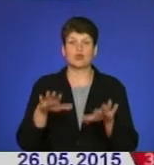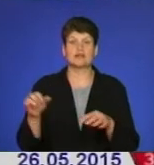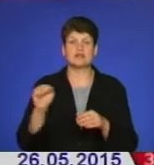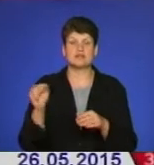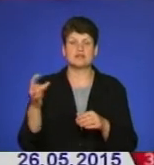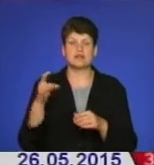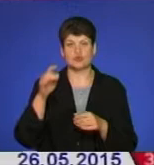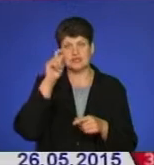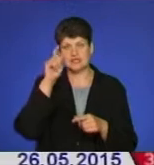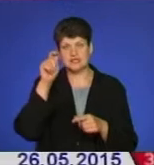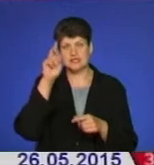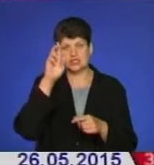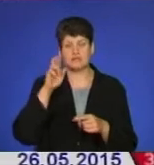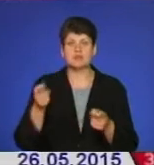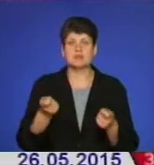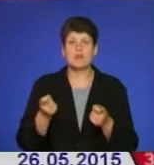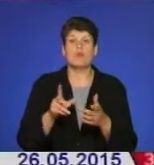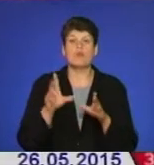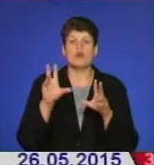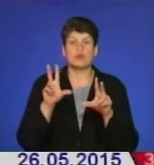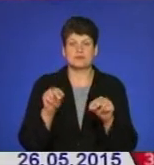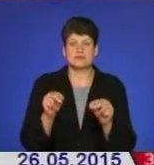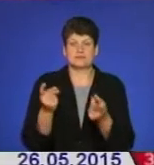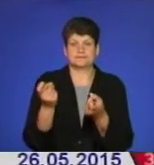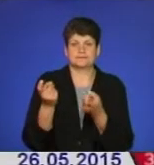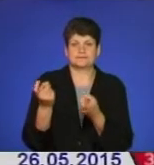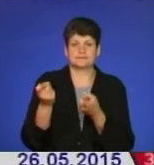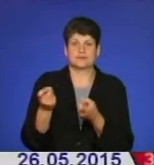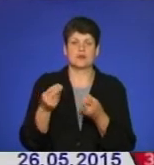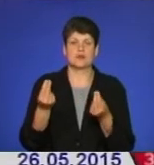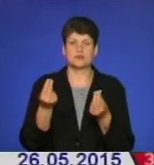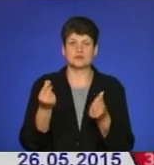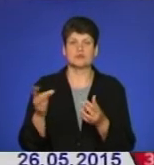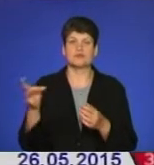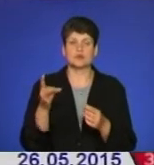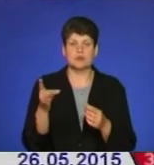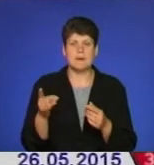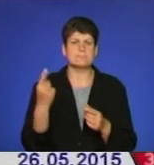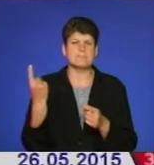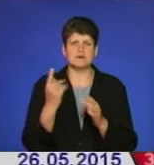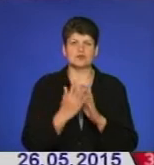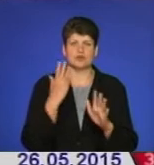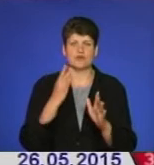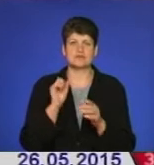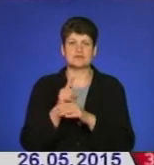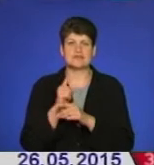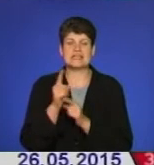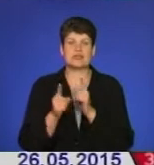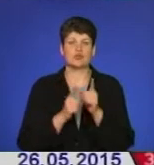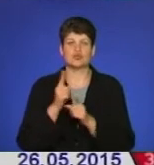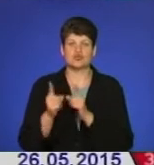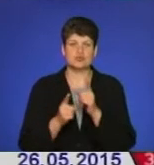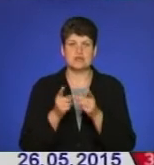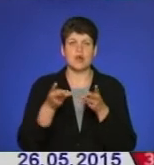адміністрації пообіцяв сприяти у залученні інвестицій у район. Серед першочергових завдань – реконструкція котельні у